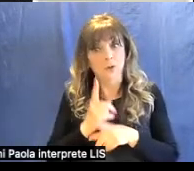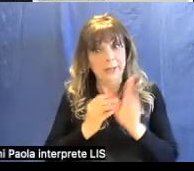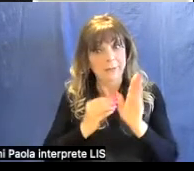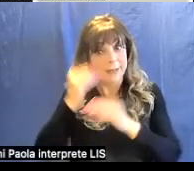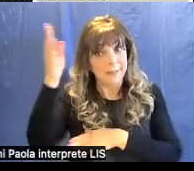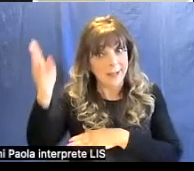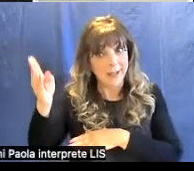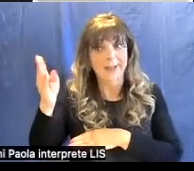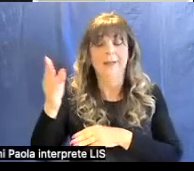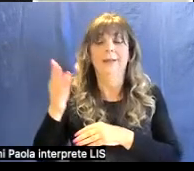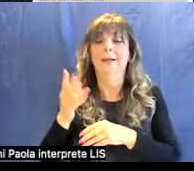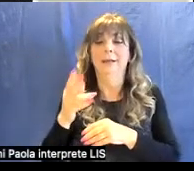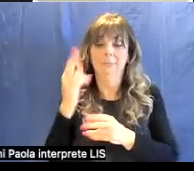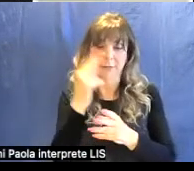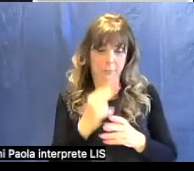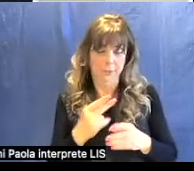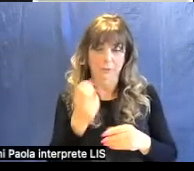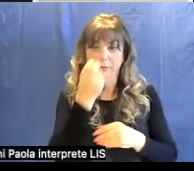direttamente